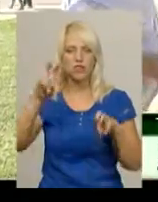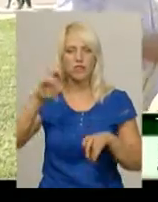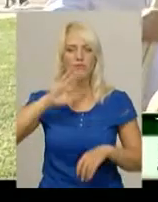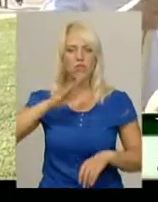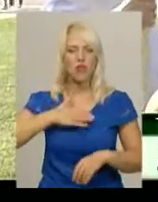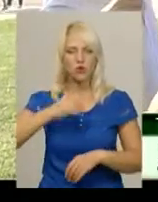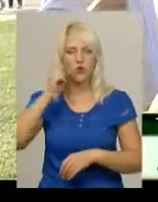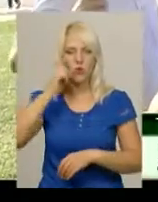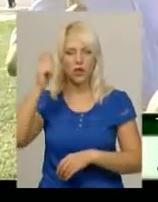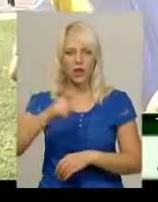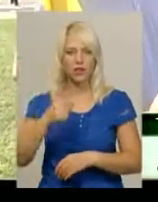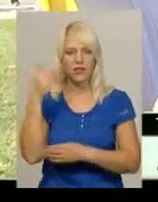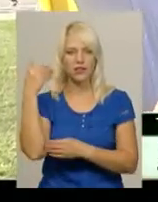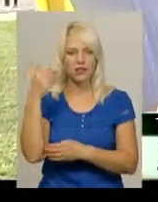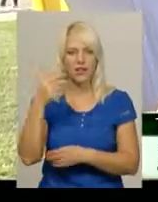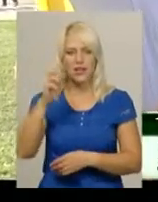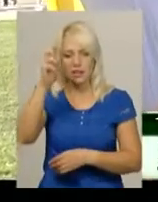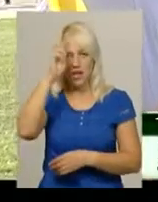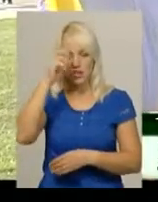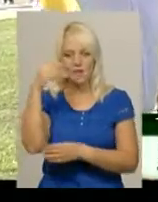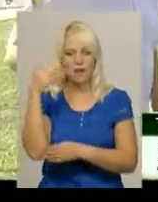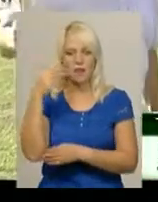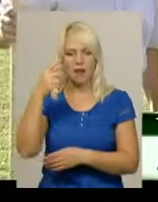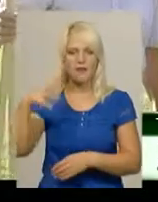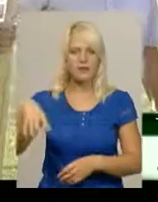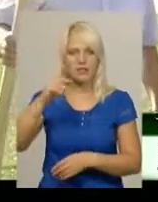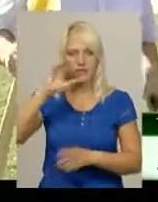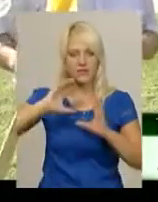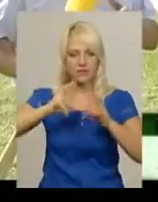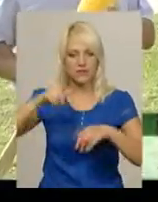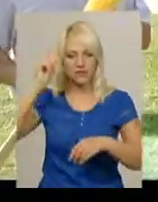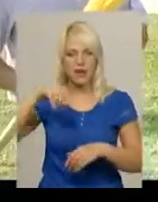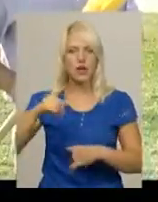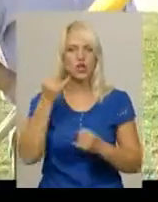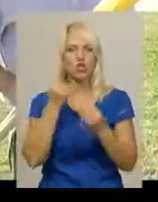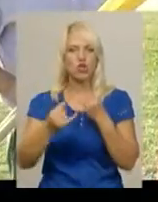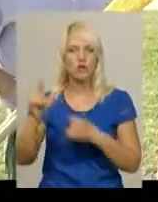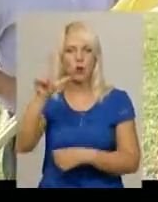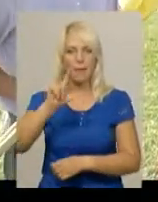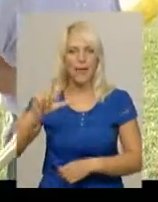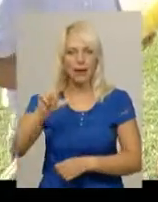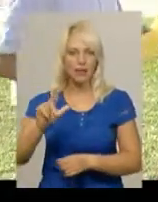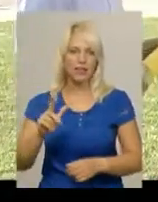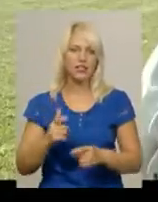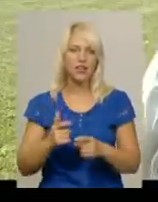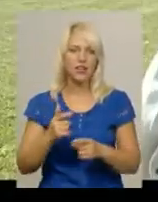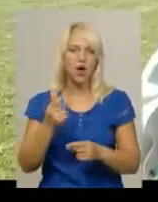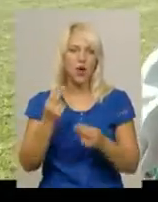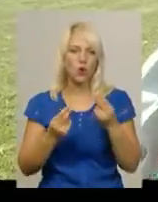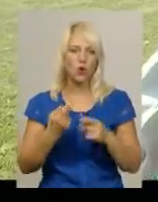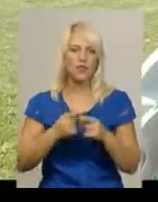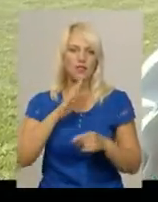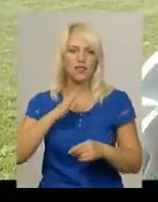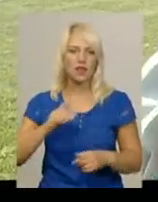прапором нас у світі знають, за нашим жовто-блакитним кольором, це гордість наша. Для нас